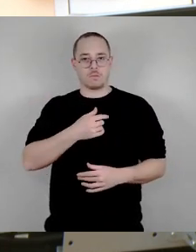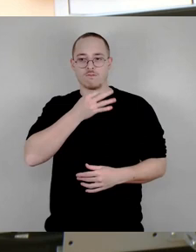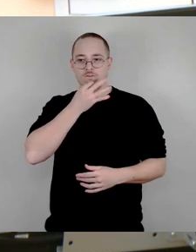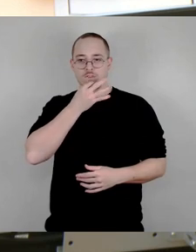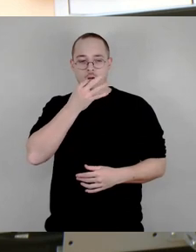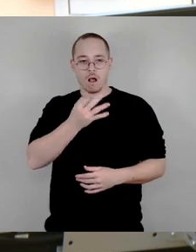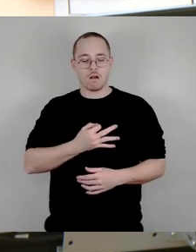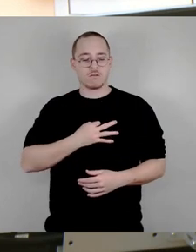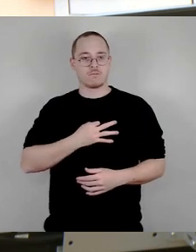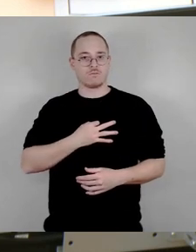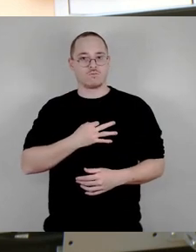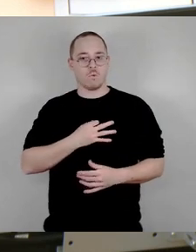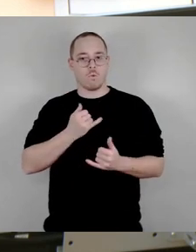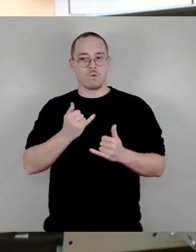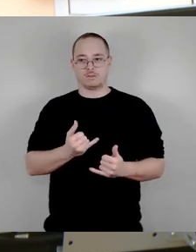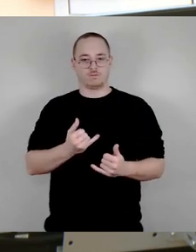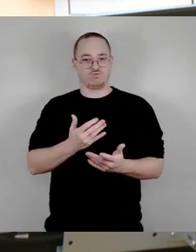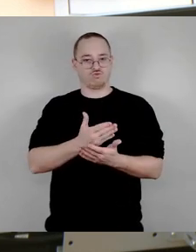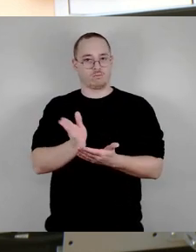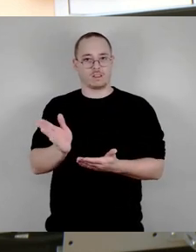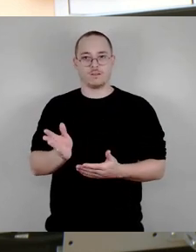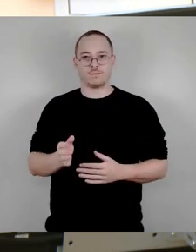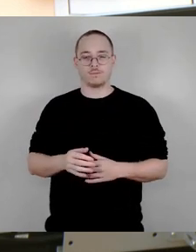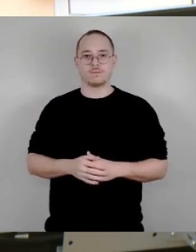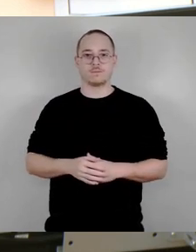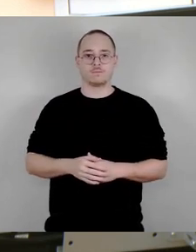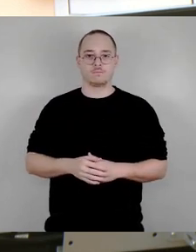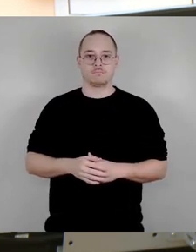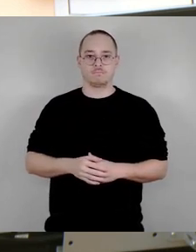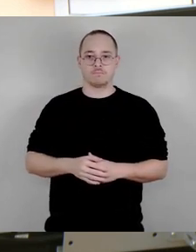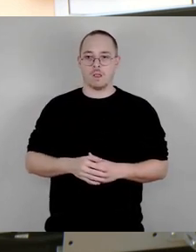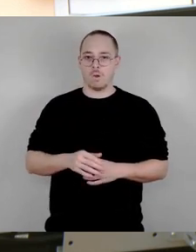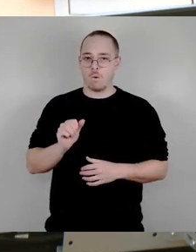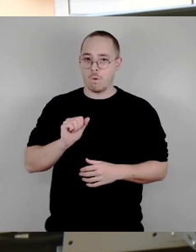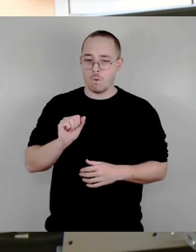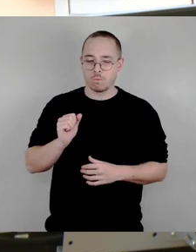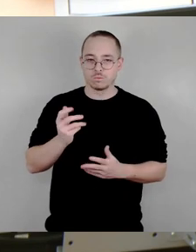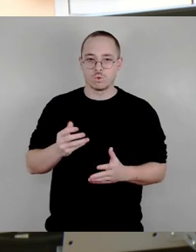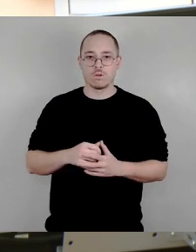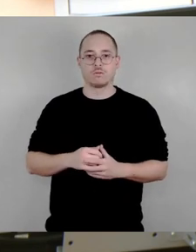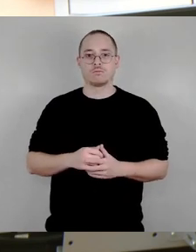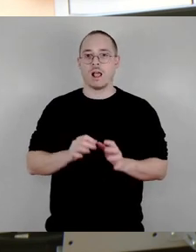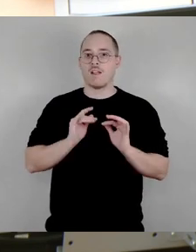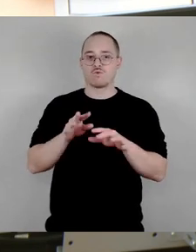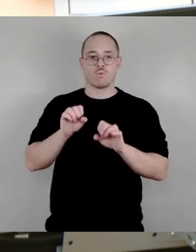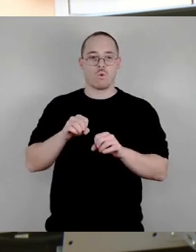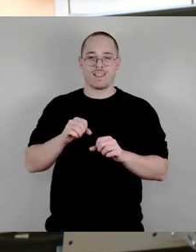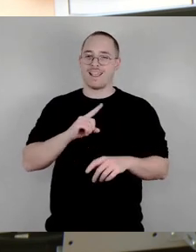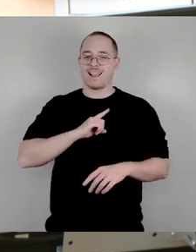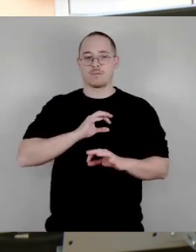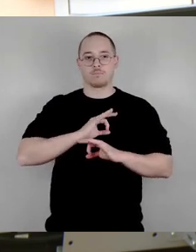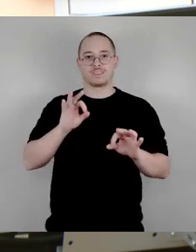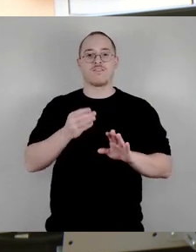Weil es sinnvoll gewesen wäre, die Einflussmöglichkeiten vorher zu sichern. Und